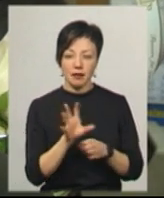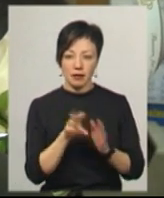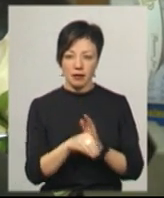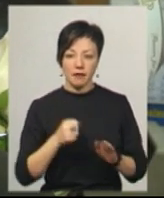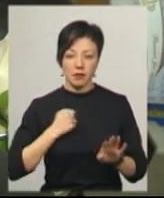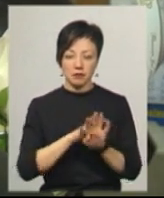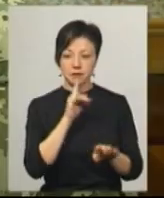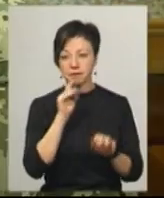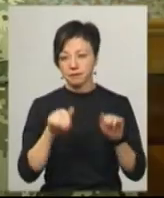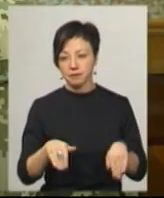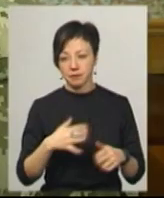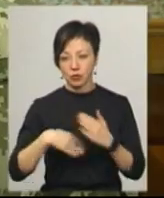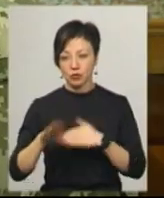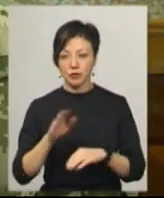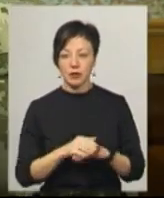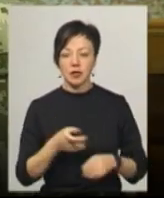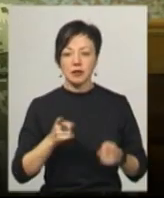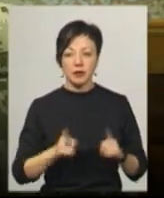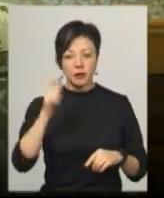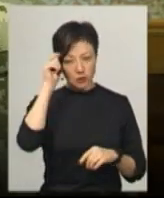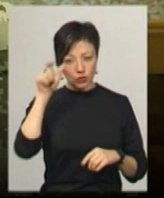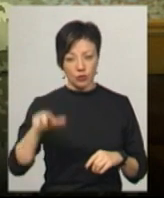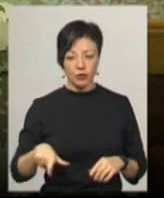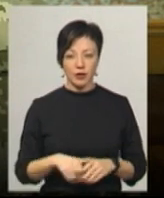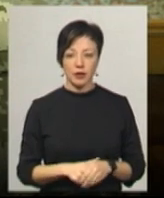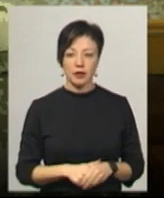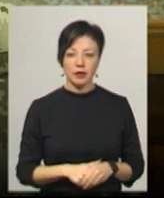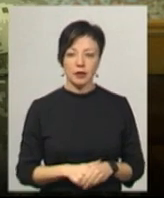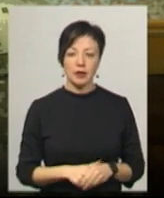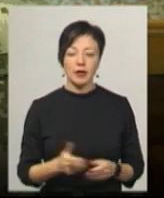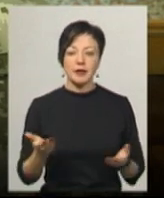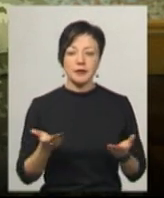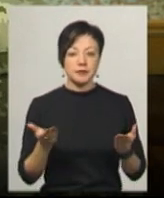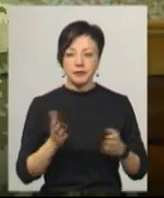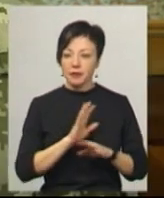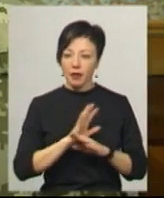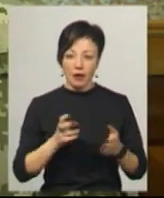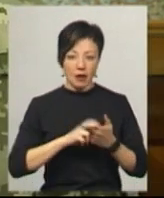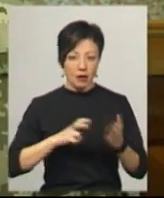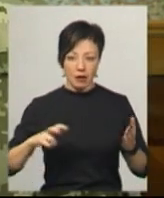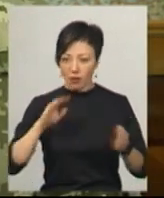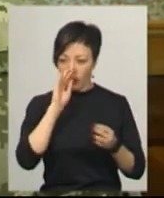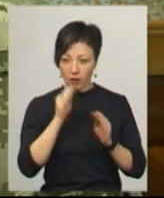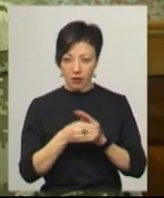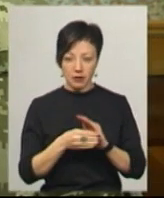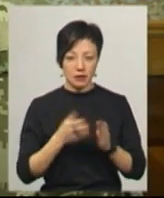промовчав і пішов. Справжній чоловік, який не ховався, не переховувався,